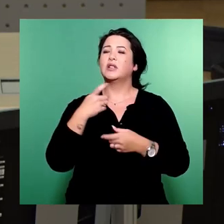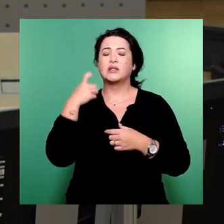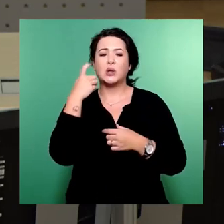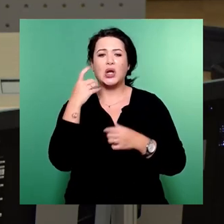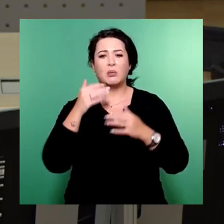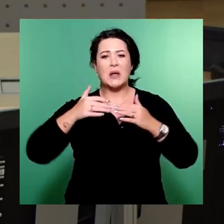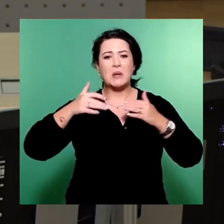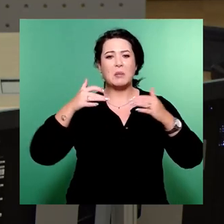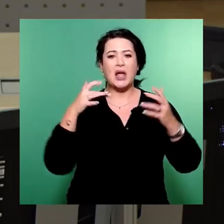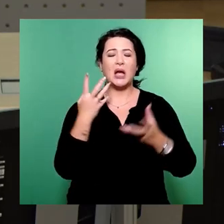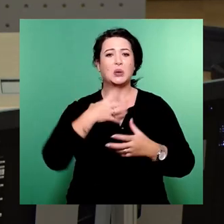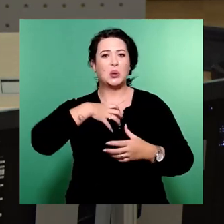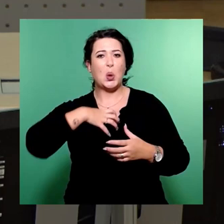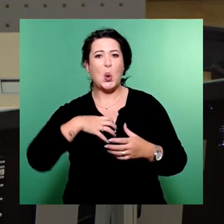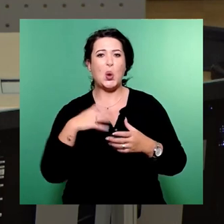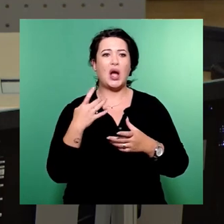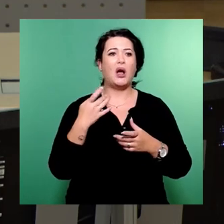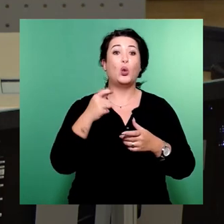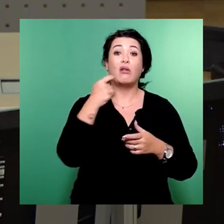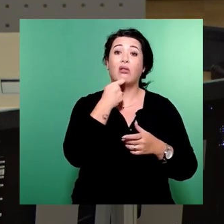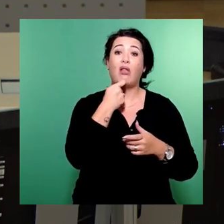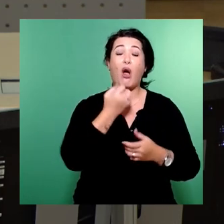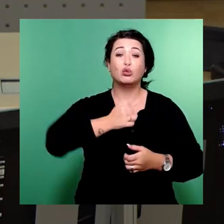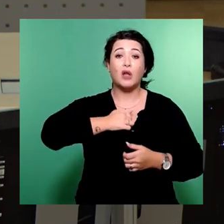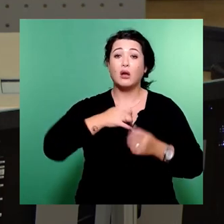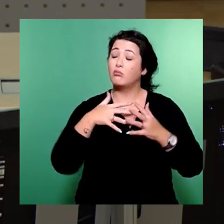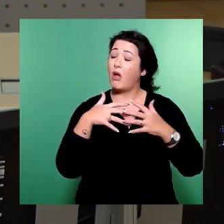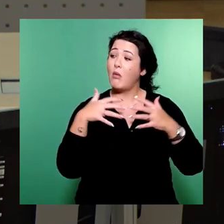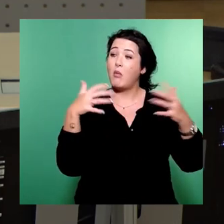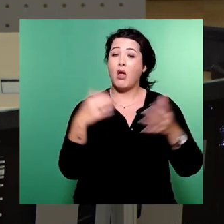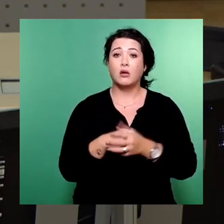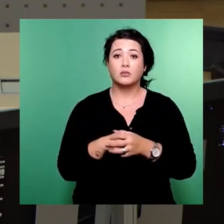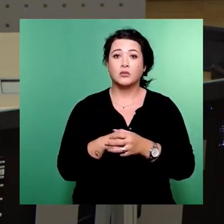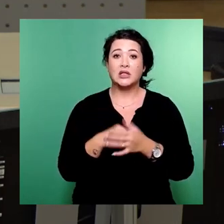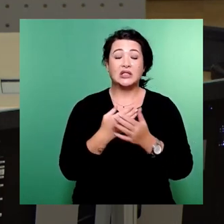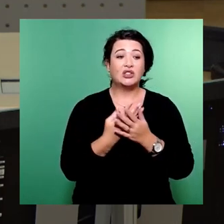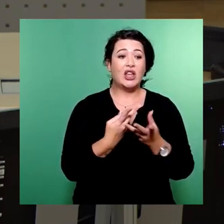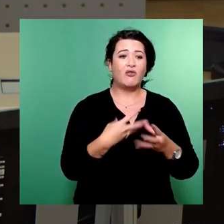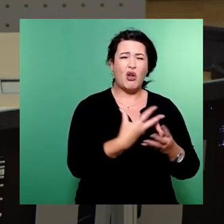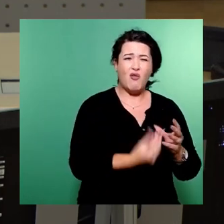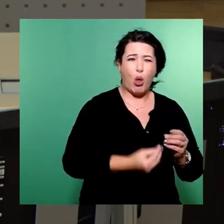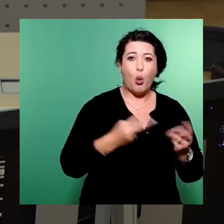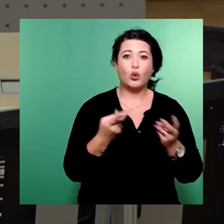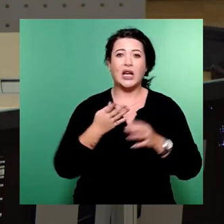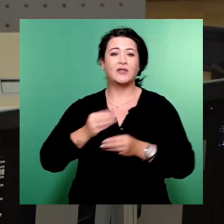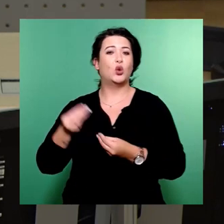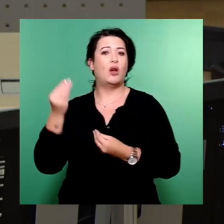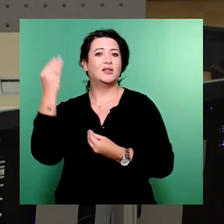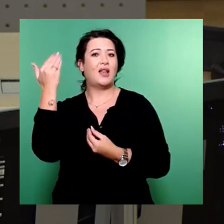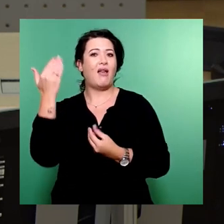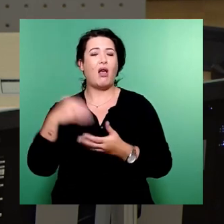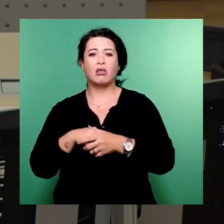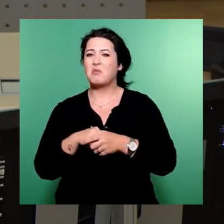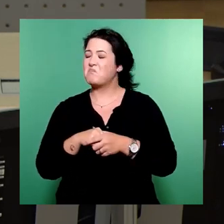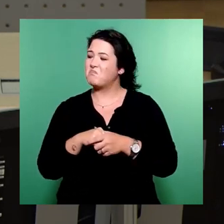Hunger und die Nahrungsangst. Zum Fluche wird der Segen jedes Jahres. Und wehe dem Fremdling, der